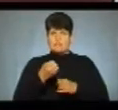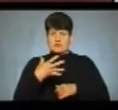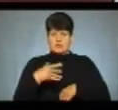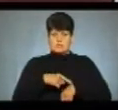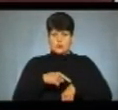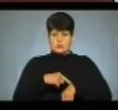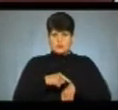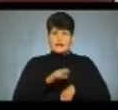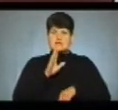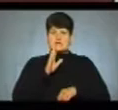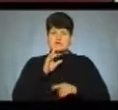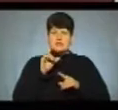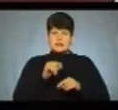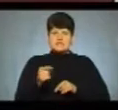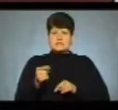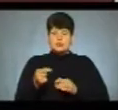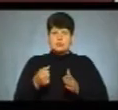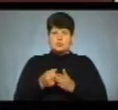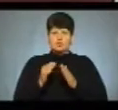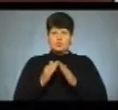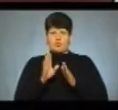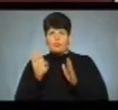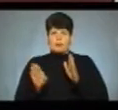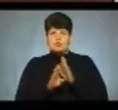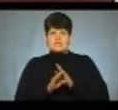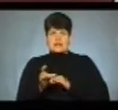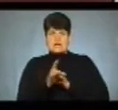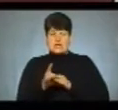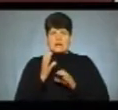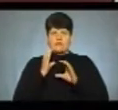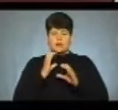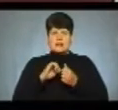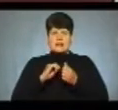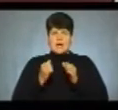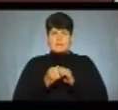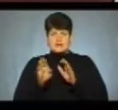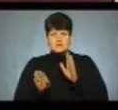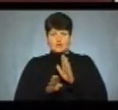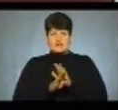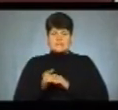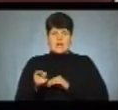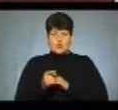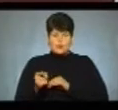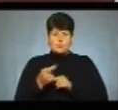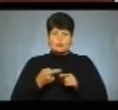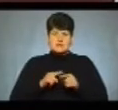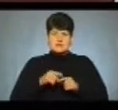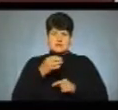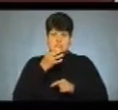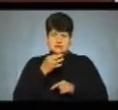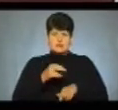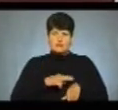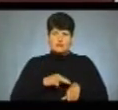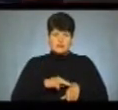-ї години. Дівчинка їхала з Тернополя додому у Підволочиський район на автобусі Кам'янець-Подільський – Тернопіль. Про це повідомив речник Нацполіції